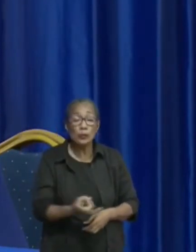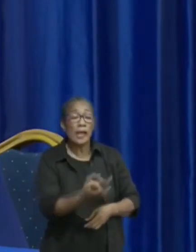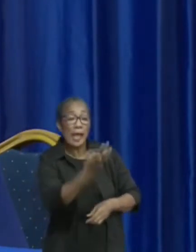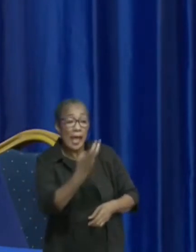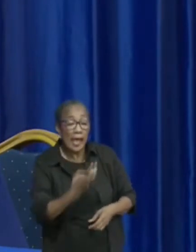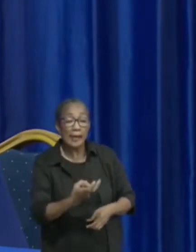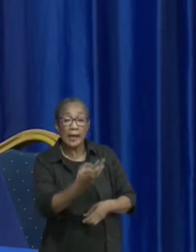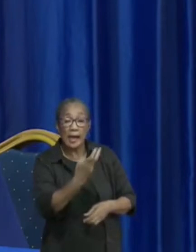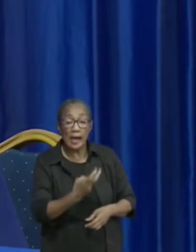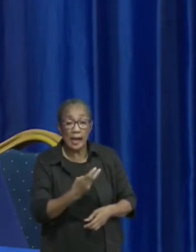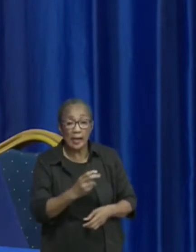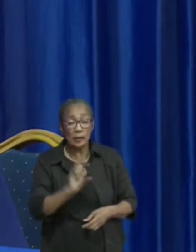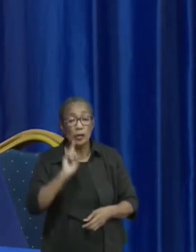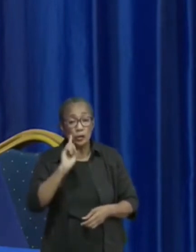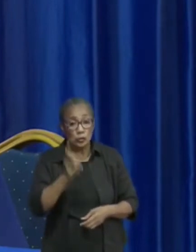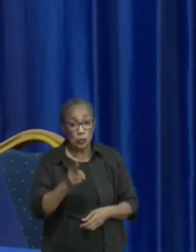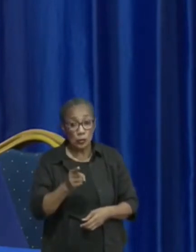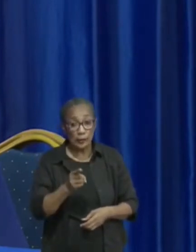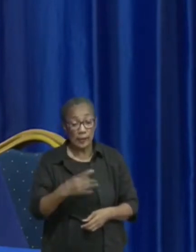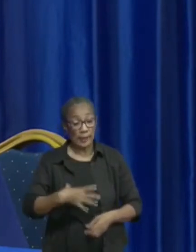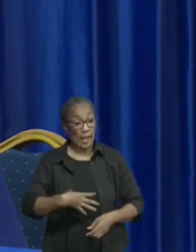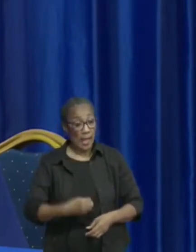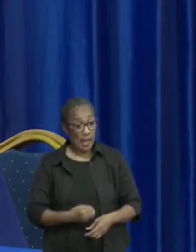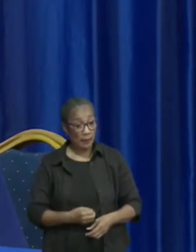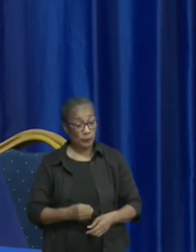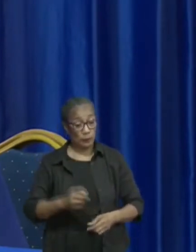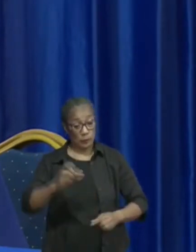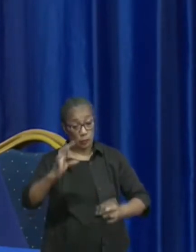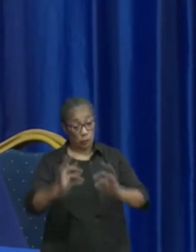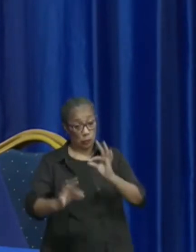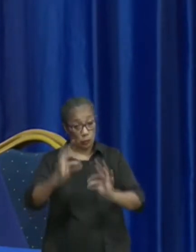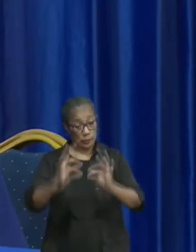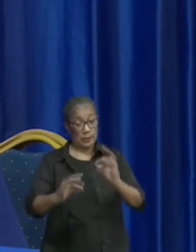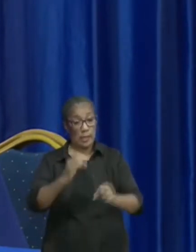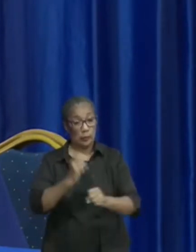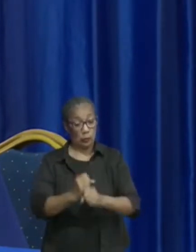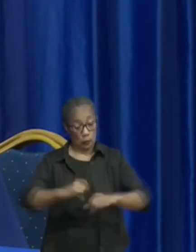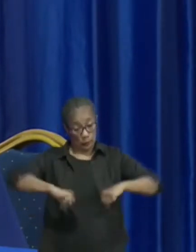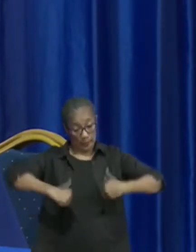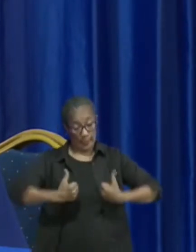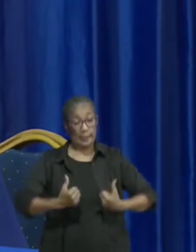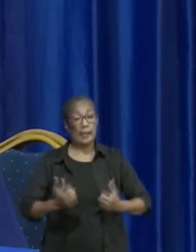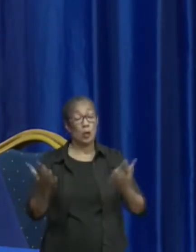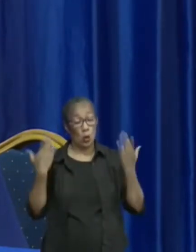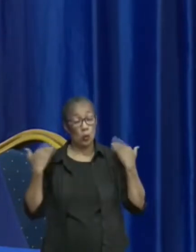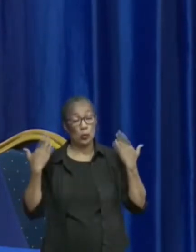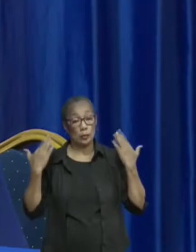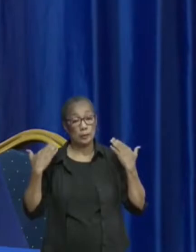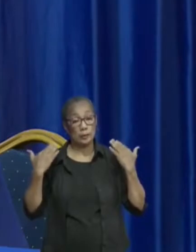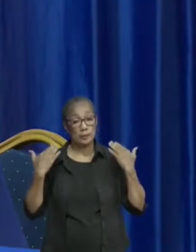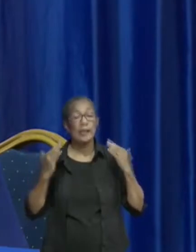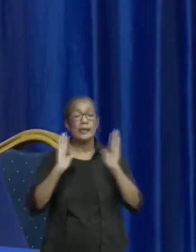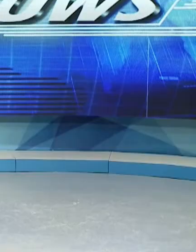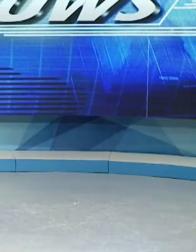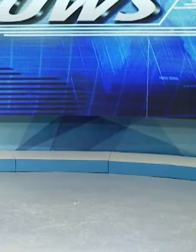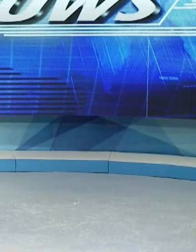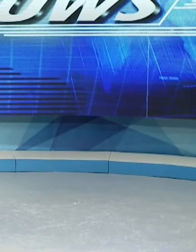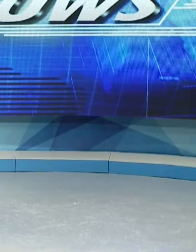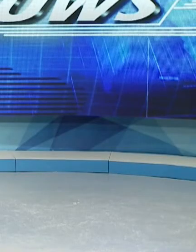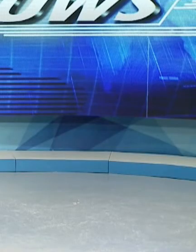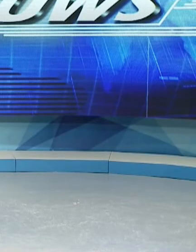komen, zodat wanneer ze die toets gaan doen, begin augustus, ze ready zijn.